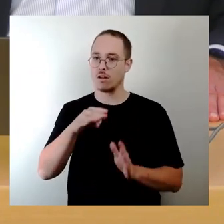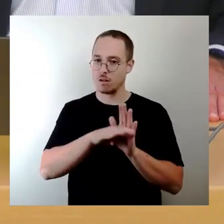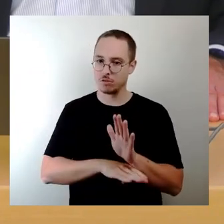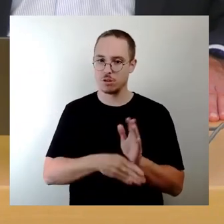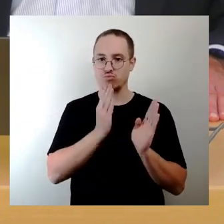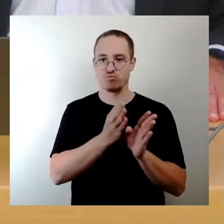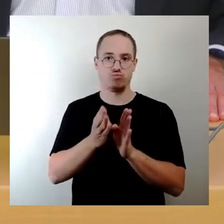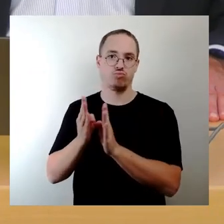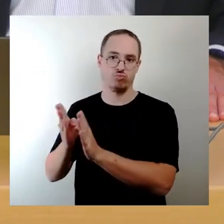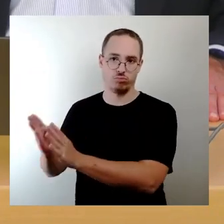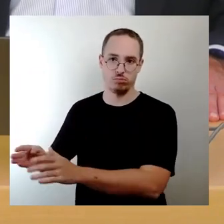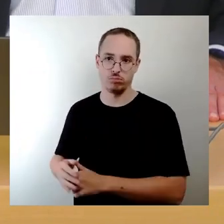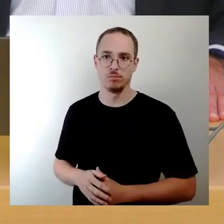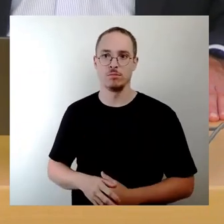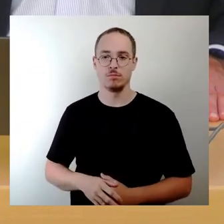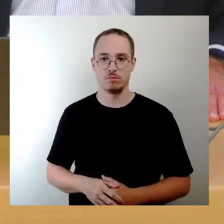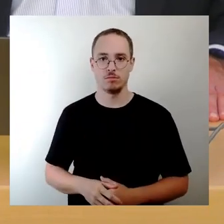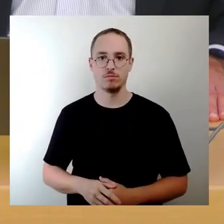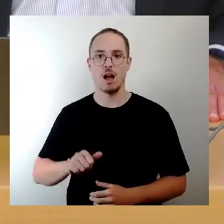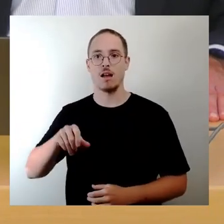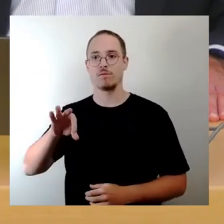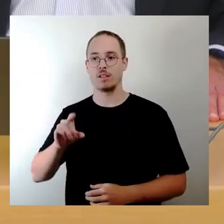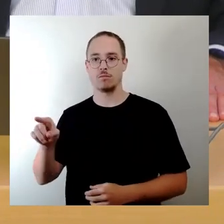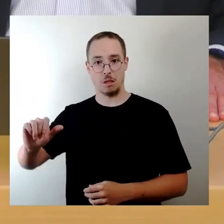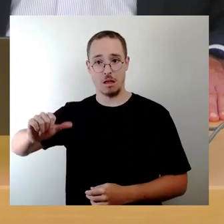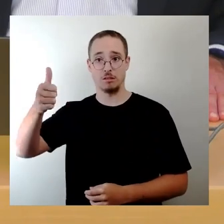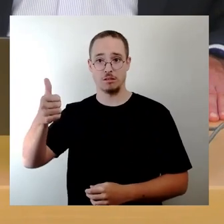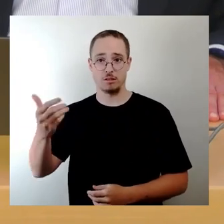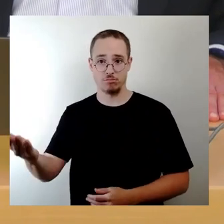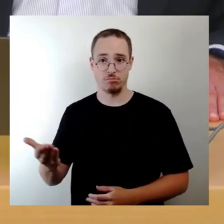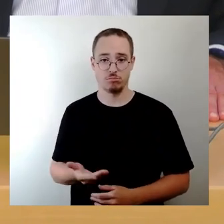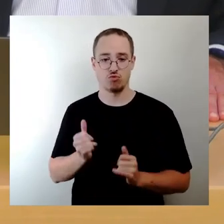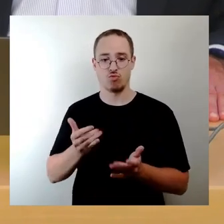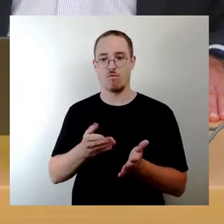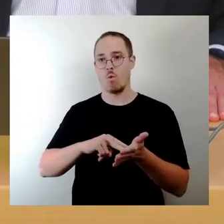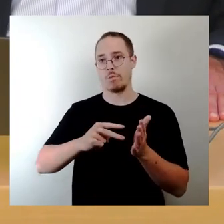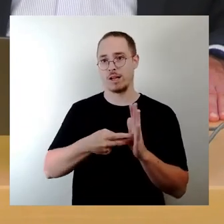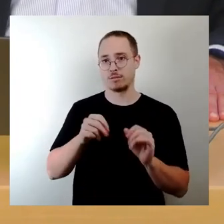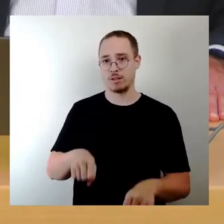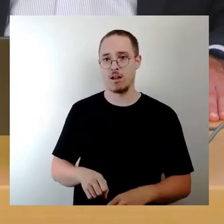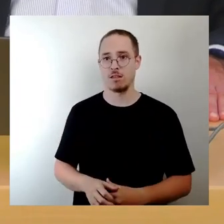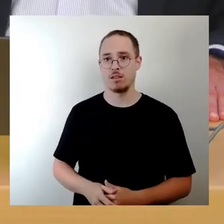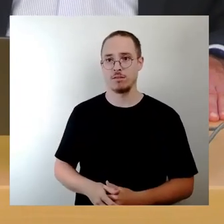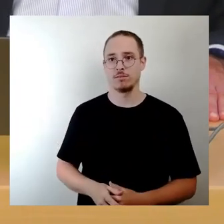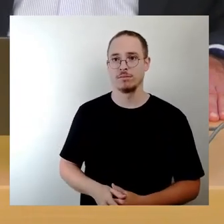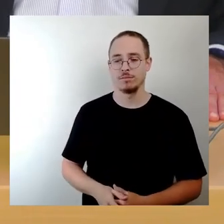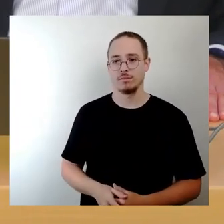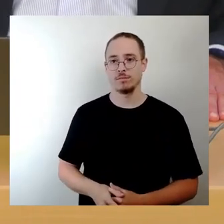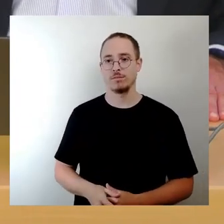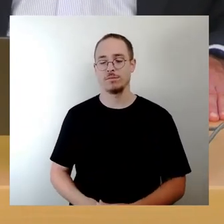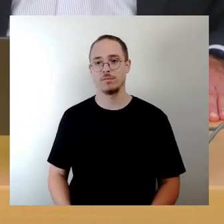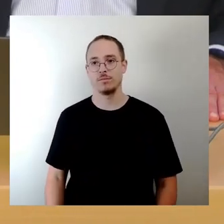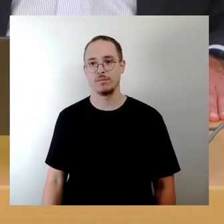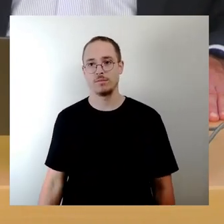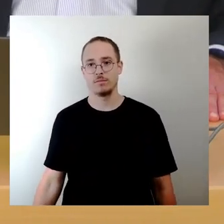vorgehen. Die AfD kann sich schon mal vorbereiten, dass er als erstes dann in der Fraktionsrunde dran sein wird. Und vielleicht